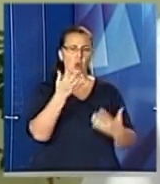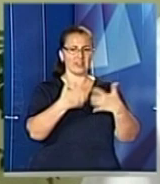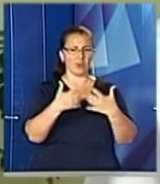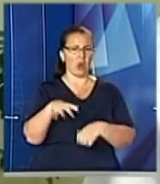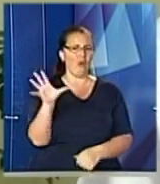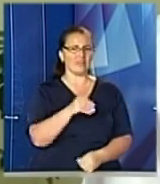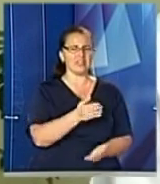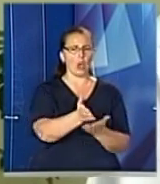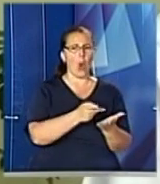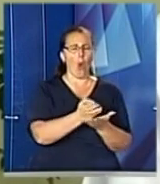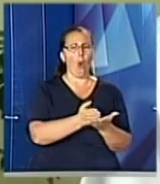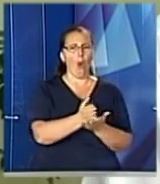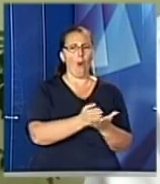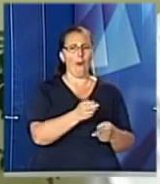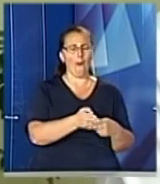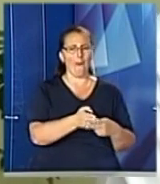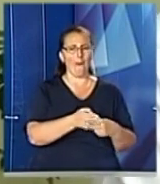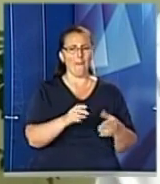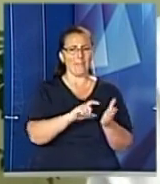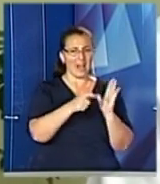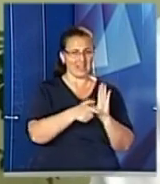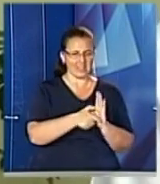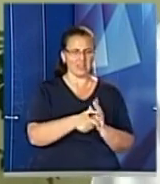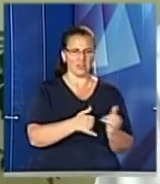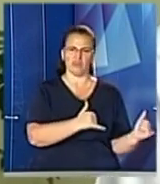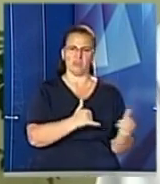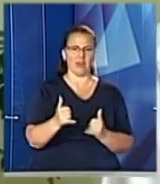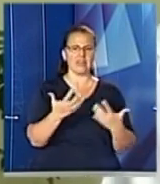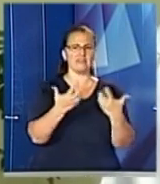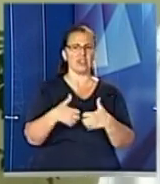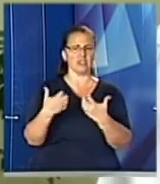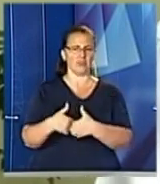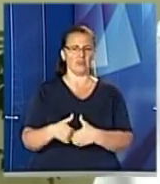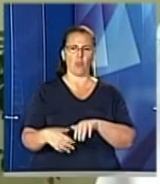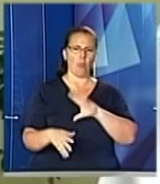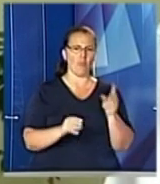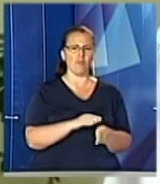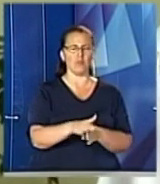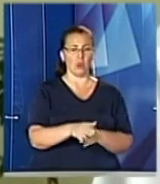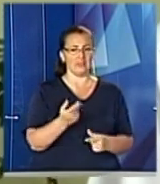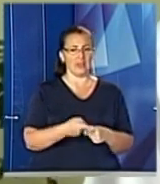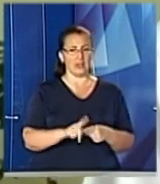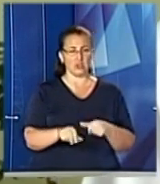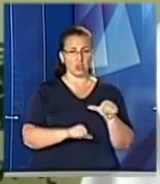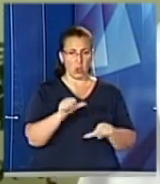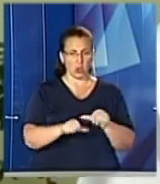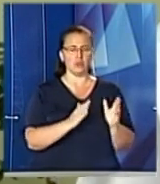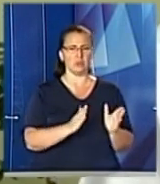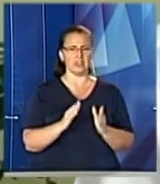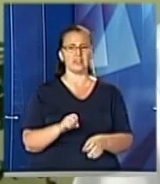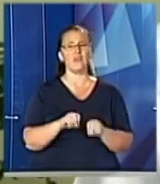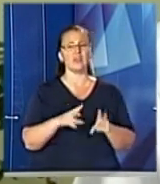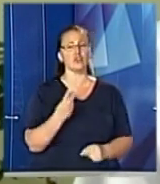операційні забезпечені якісними апаратами для проведення наркозу і після операційного догляду. А цього року ми системно вирішуємо